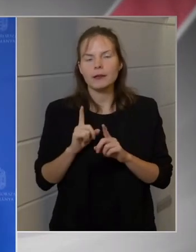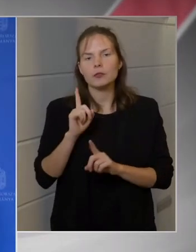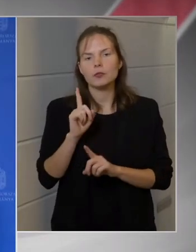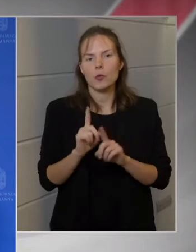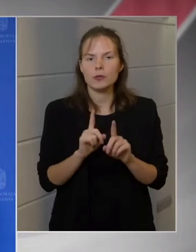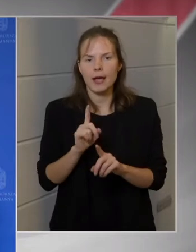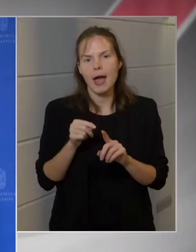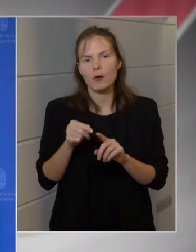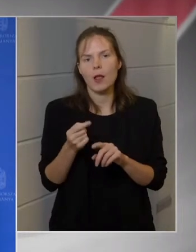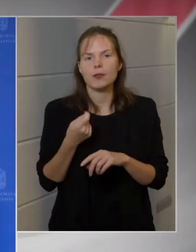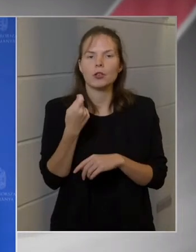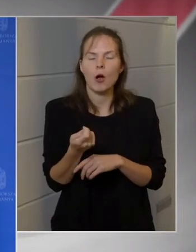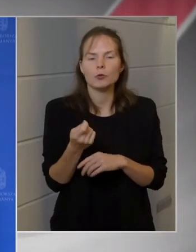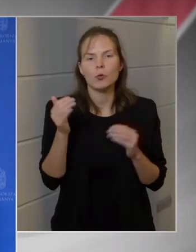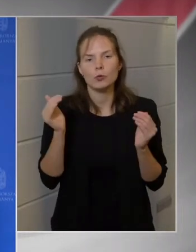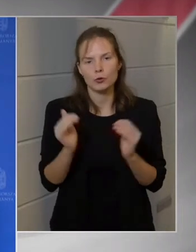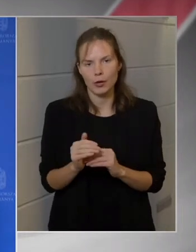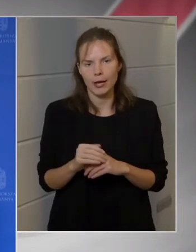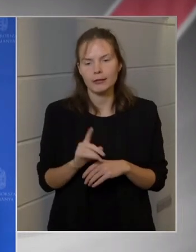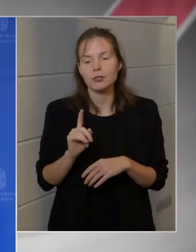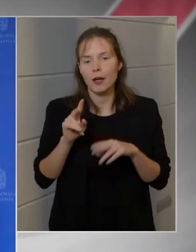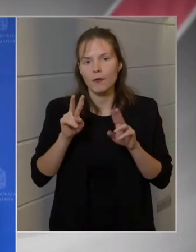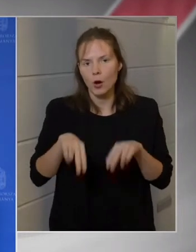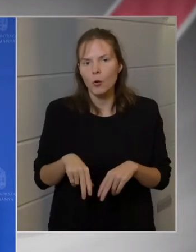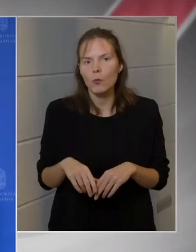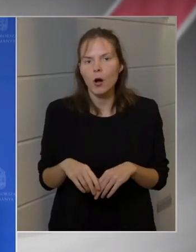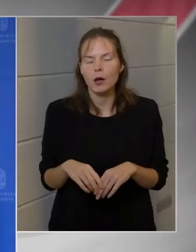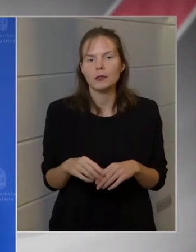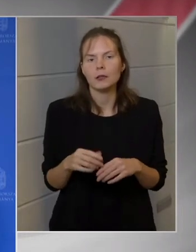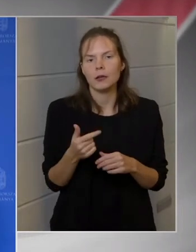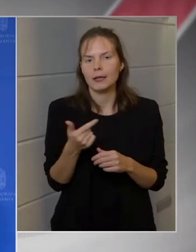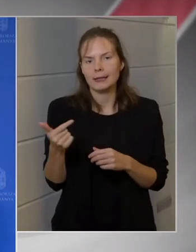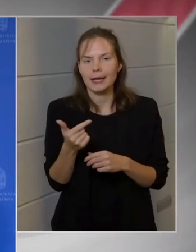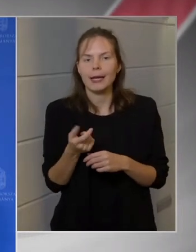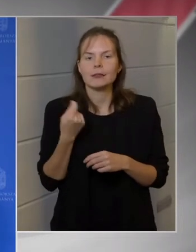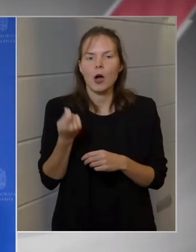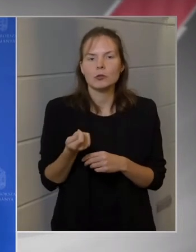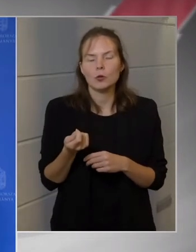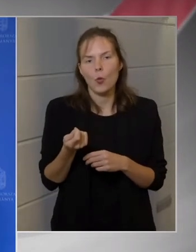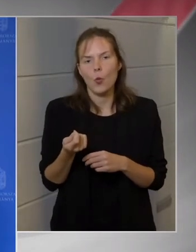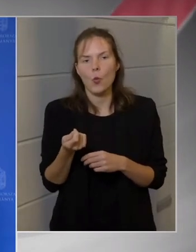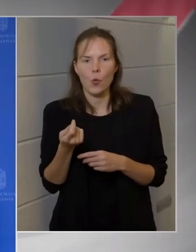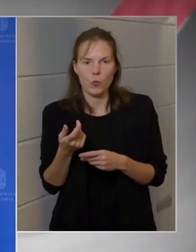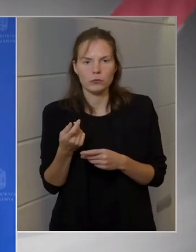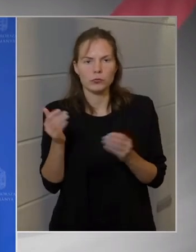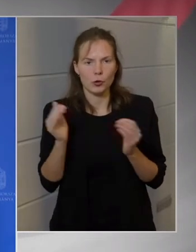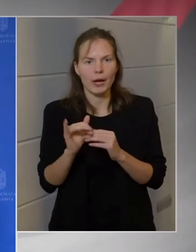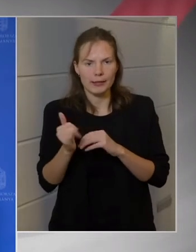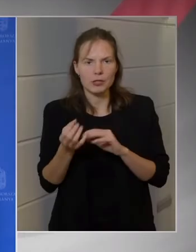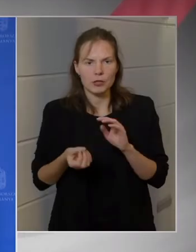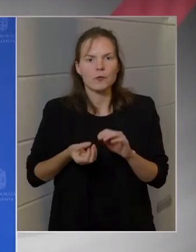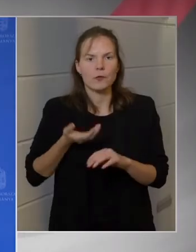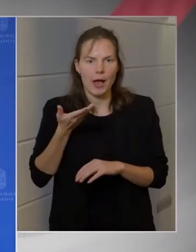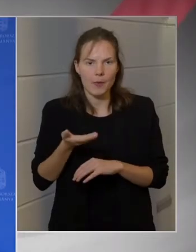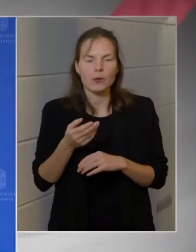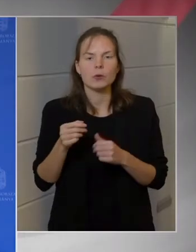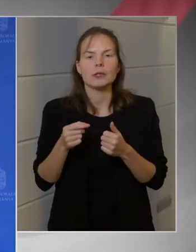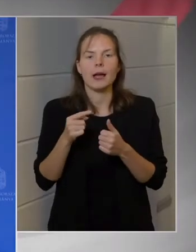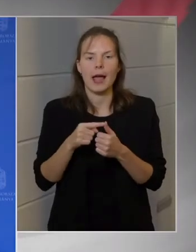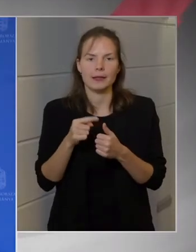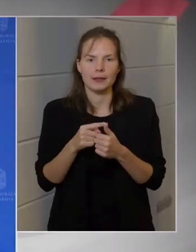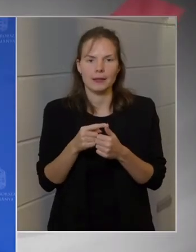adócsökkentés, de valóban még másik két adónemcsökkentése is felmerült, és ebből az egyik az